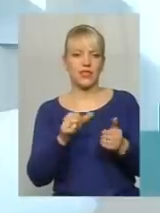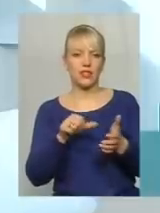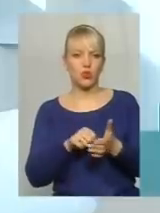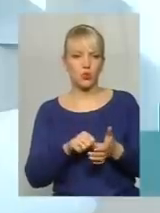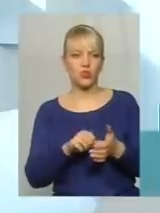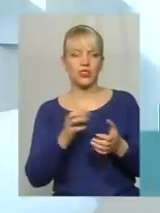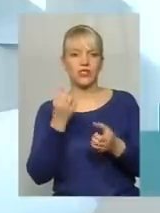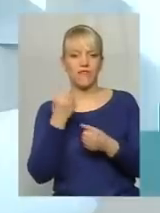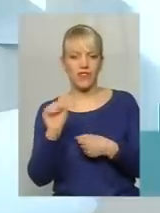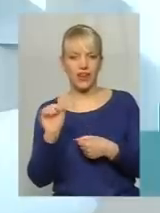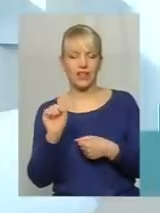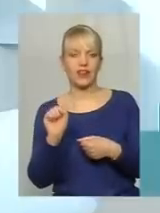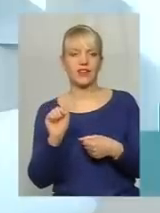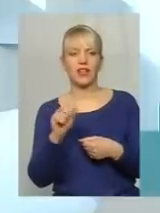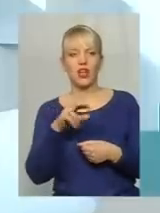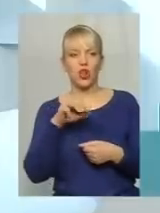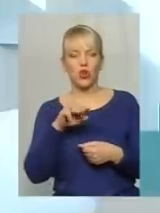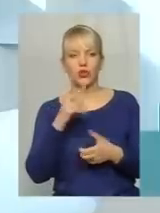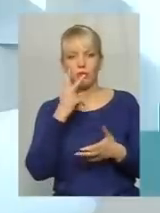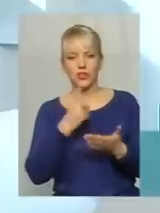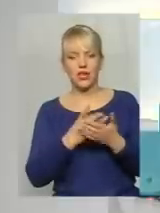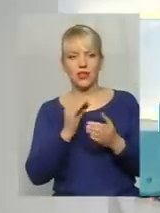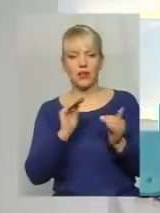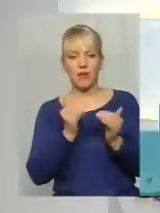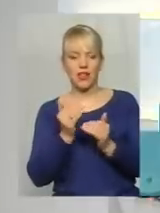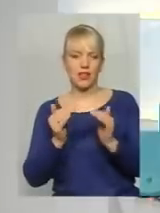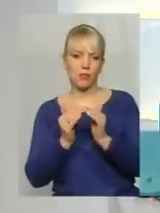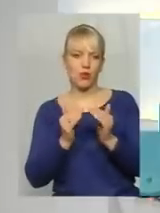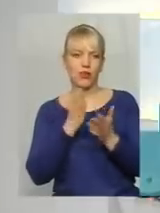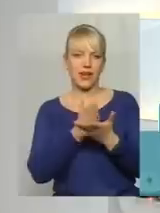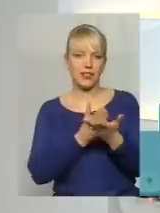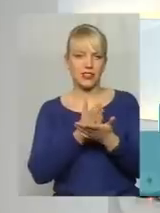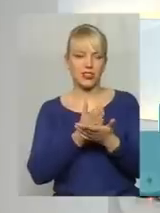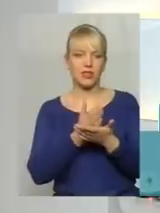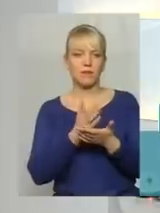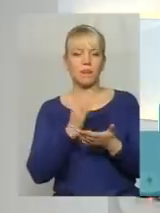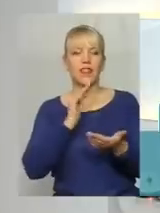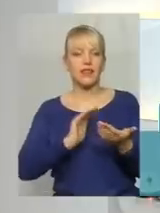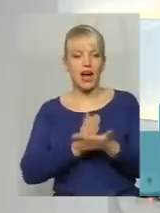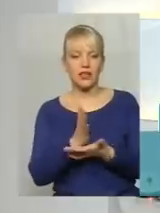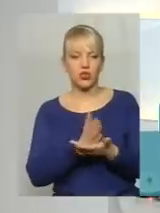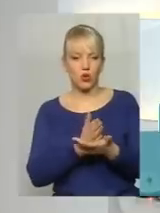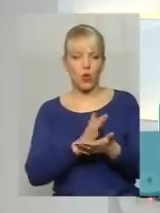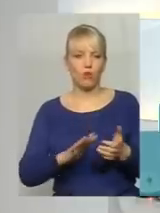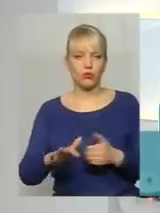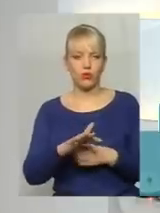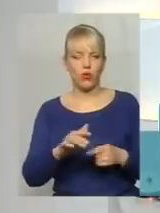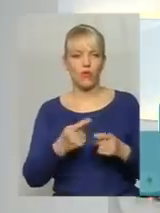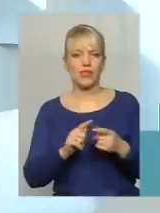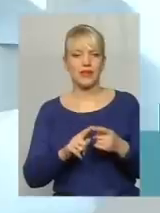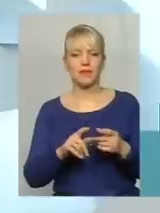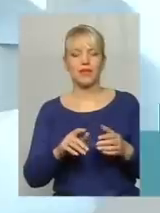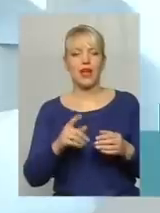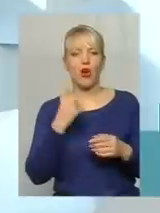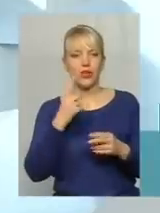і показати на маленьких будиночках якість обслуговування. Але принцип в основному один – це територіальний принцип,